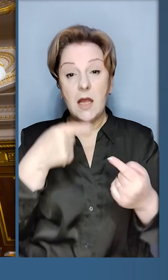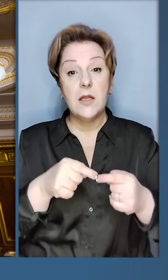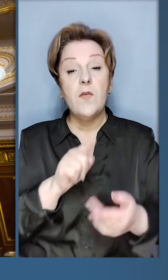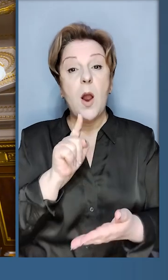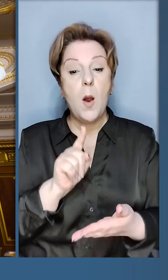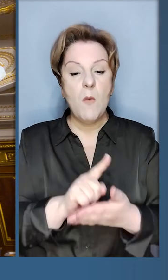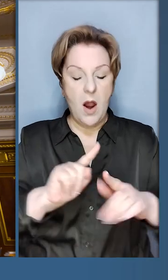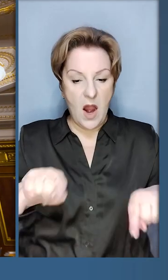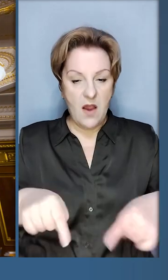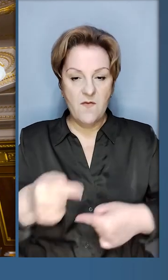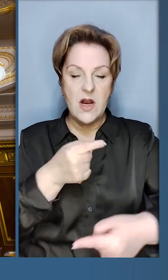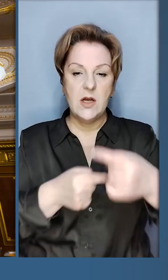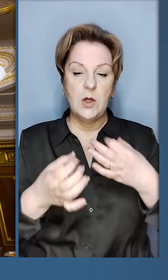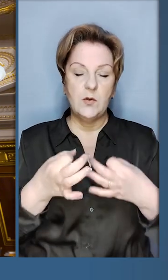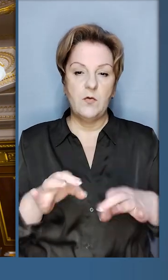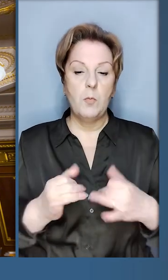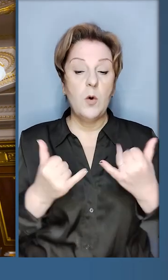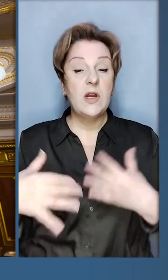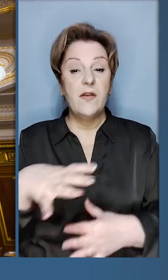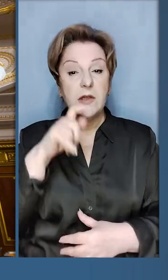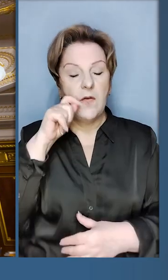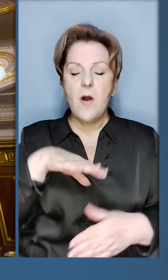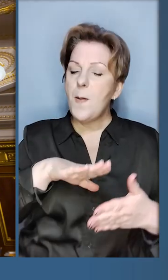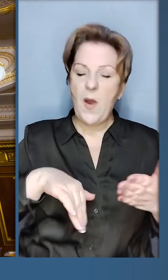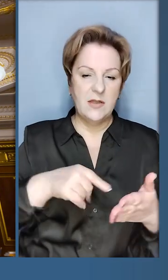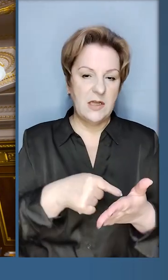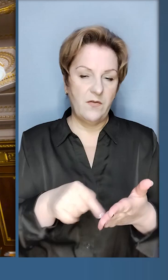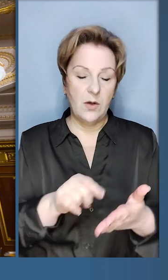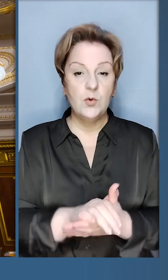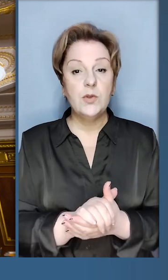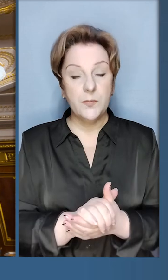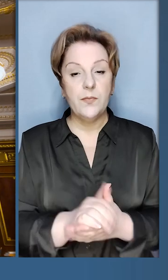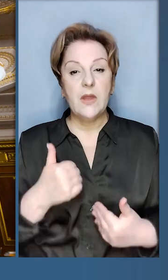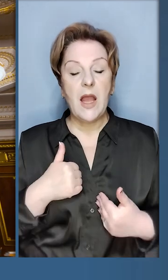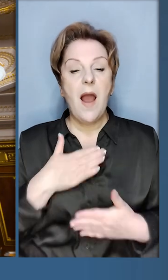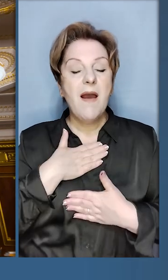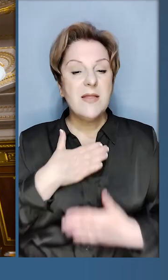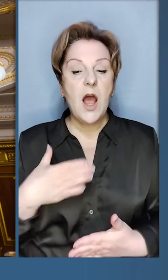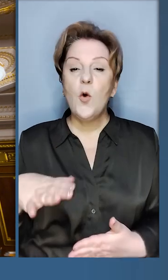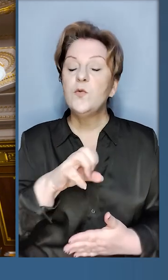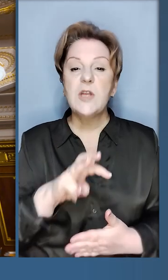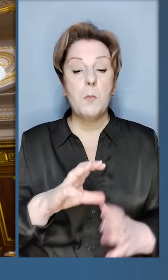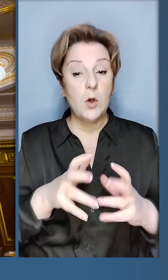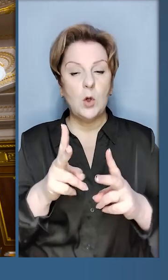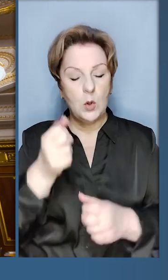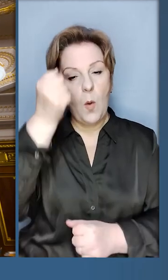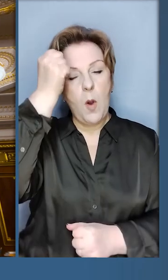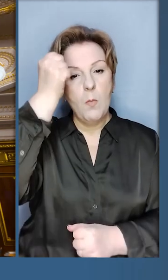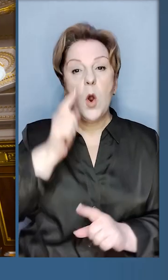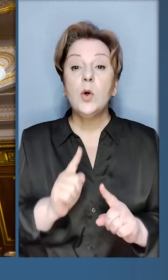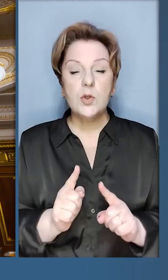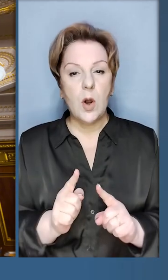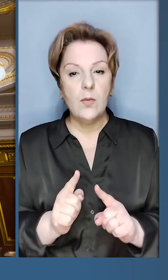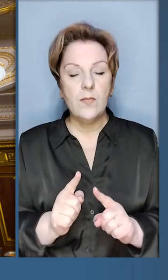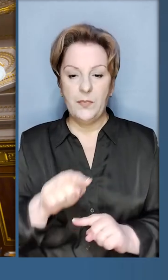і маємо відновити свободу для всієї України. Без виключень. Я дякую усім у світі, хто пам'ятає,